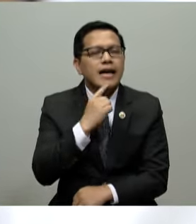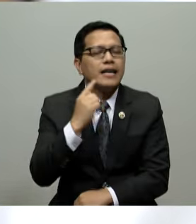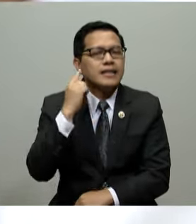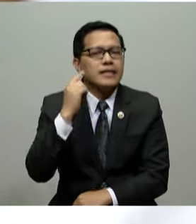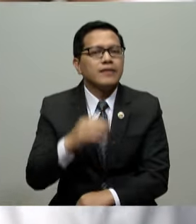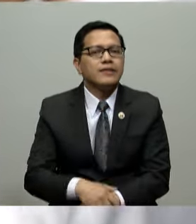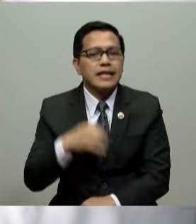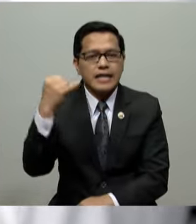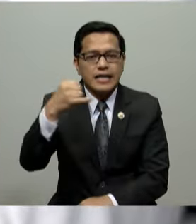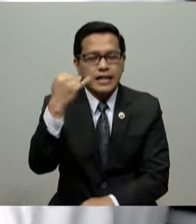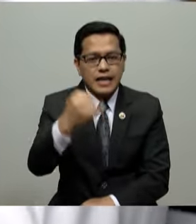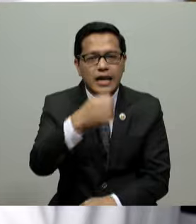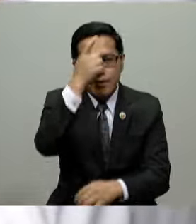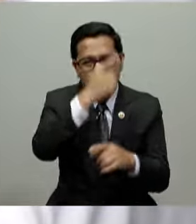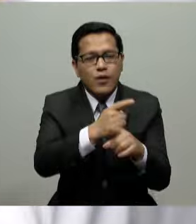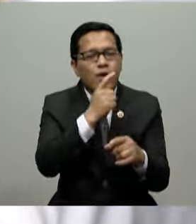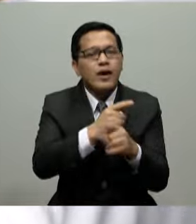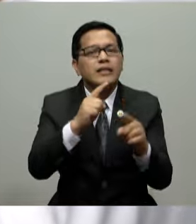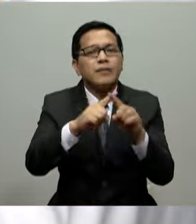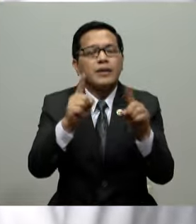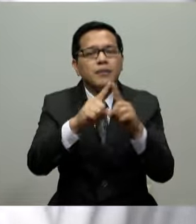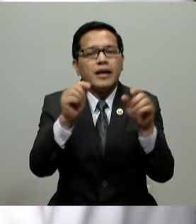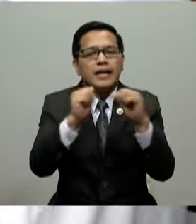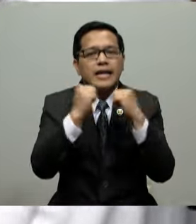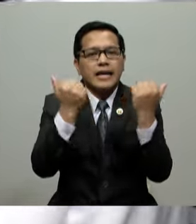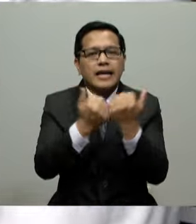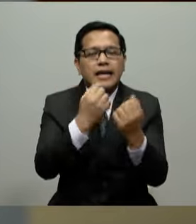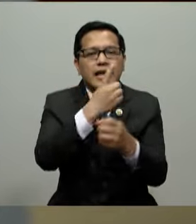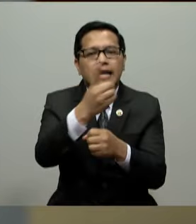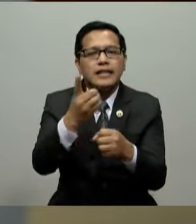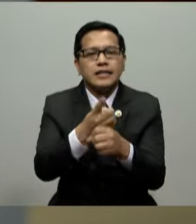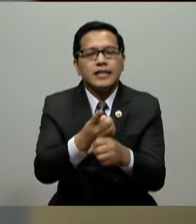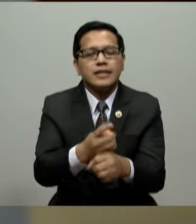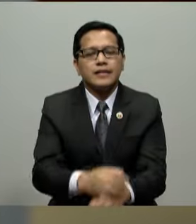inanyayahan ng mga kapatid sa iba't ibang area ng distrito.